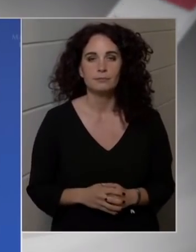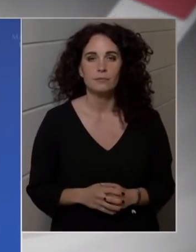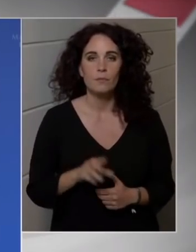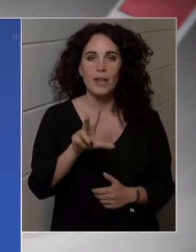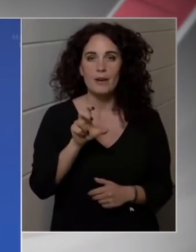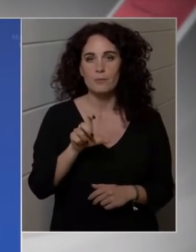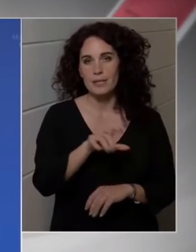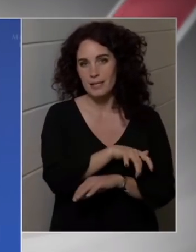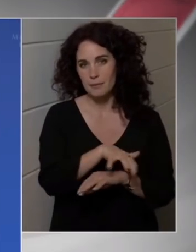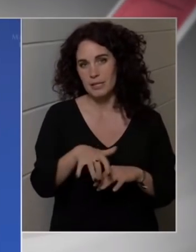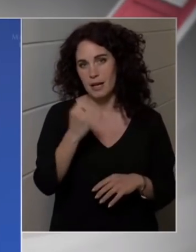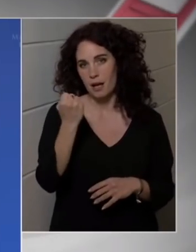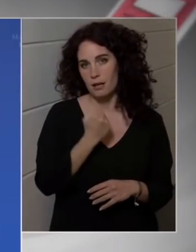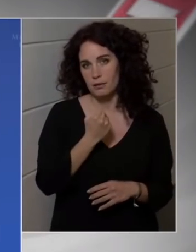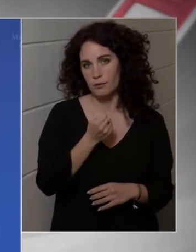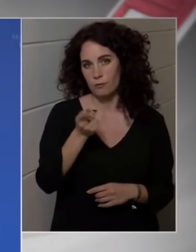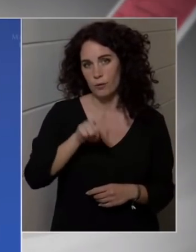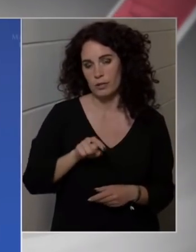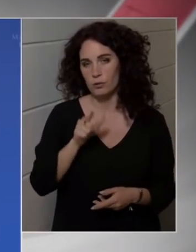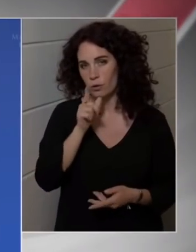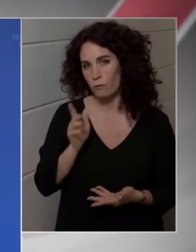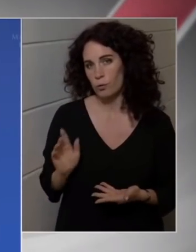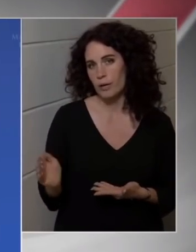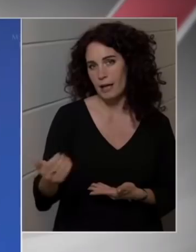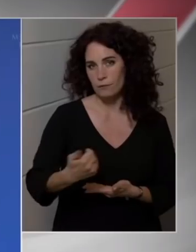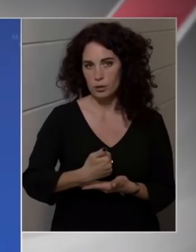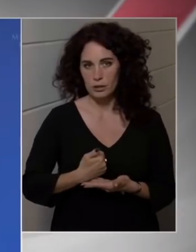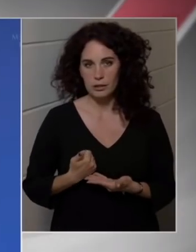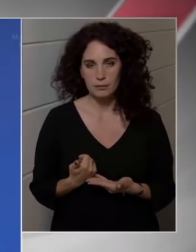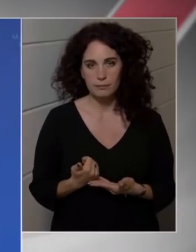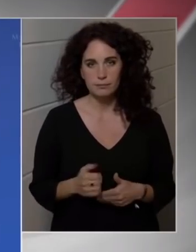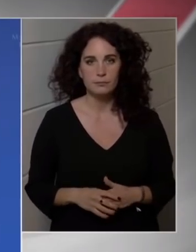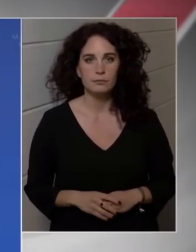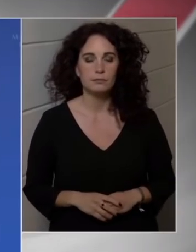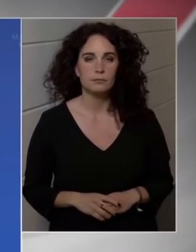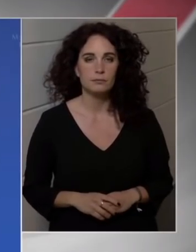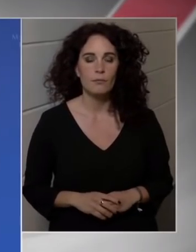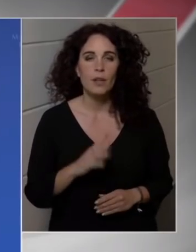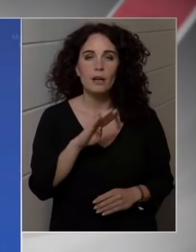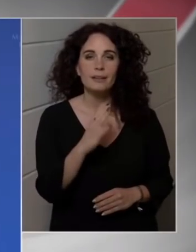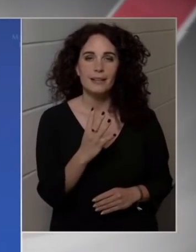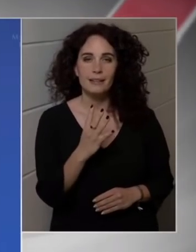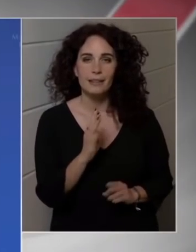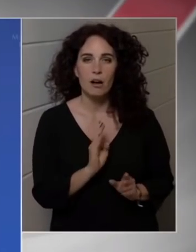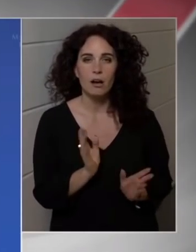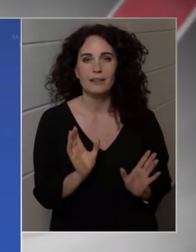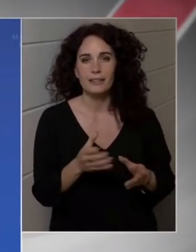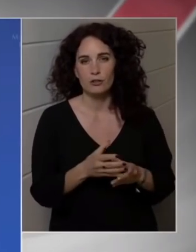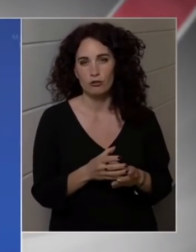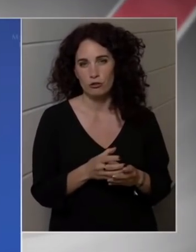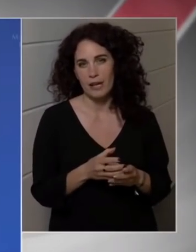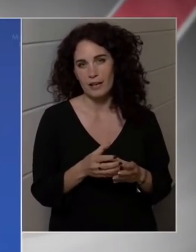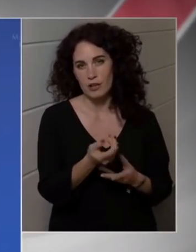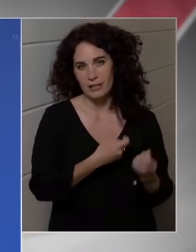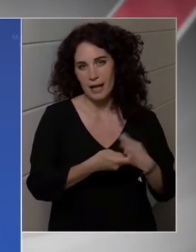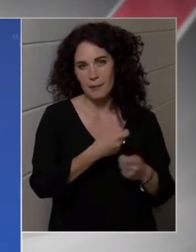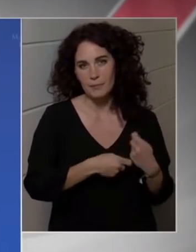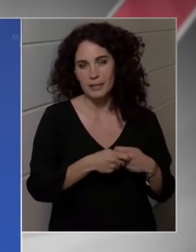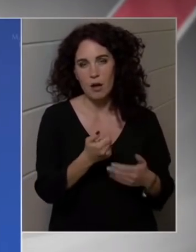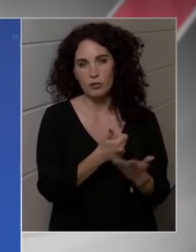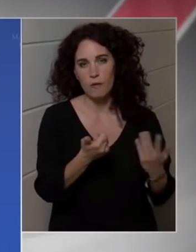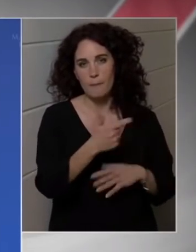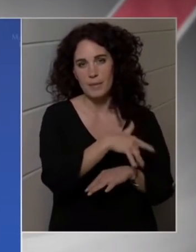az energiaszektor, főként a MOL érintettsége van, jelenik meg itt,